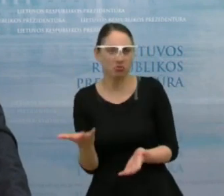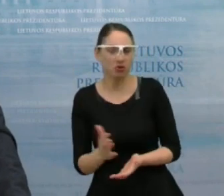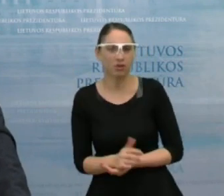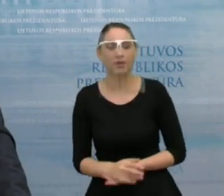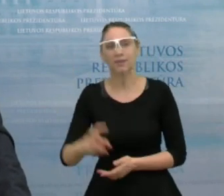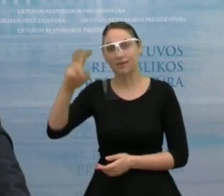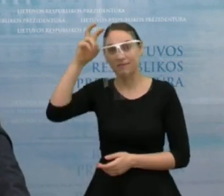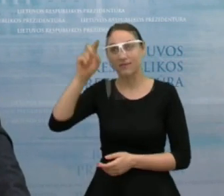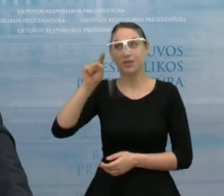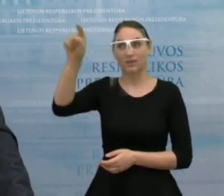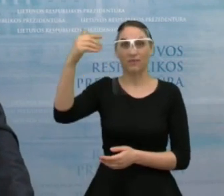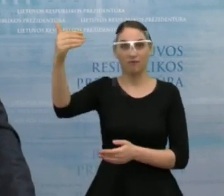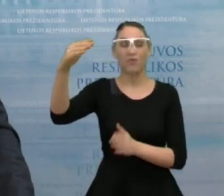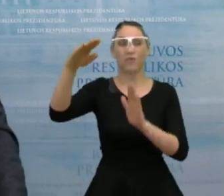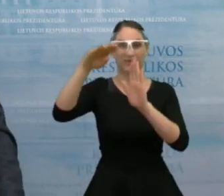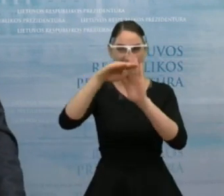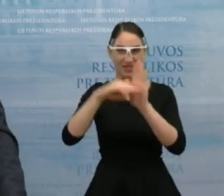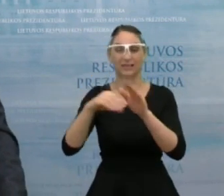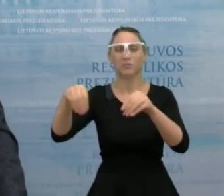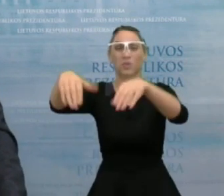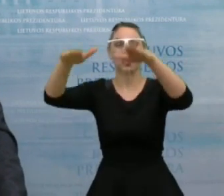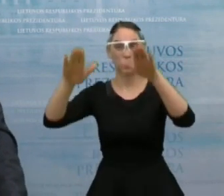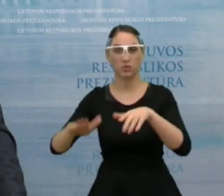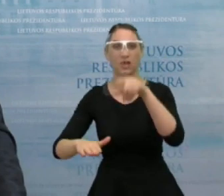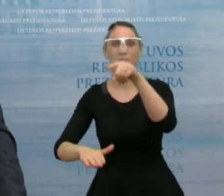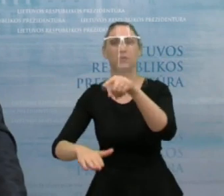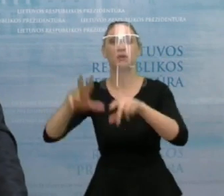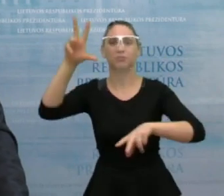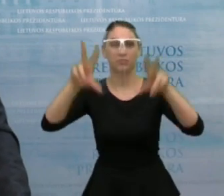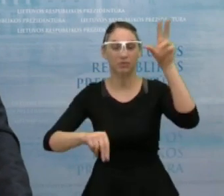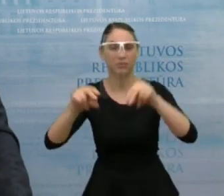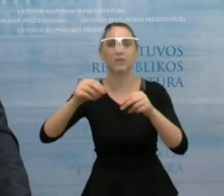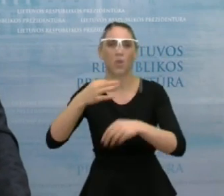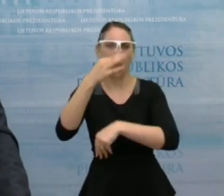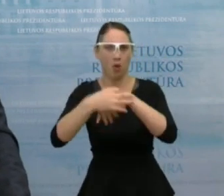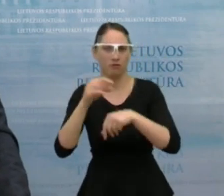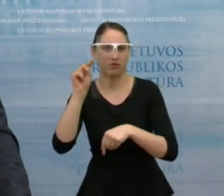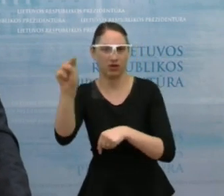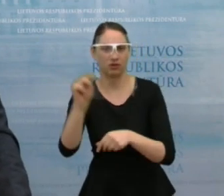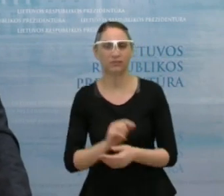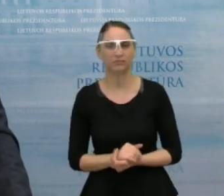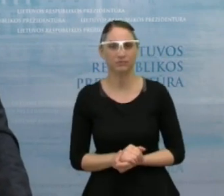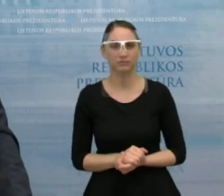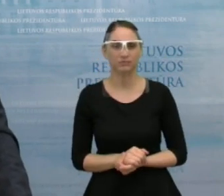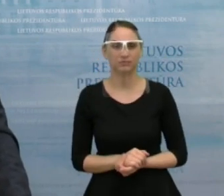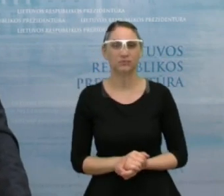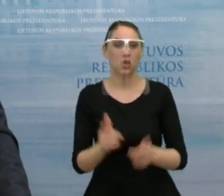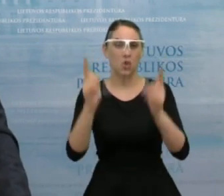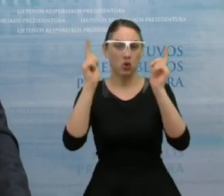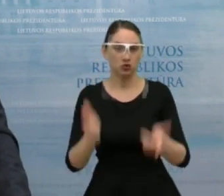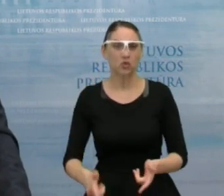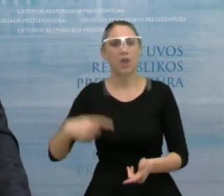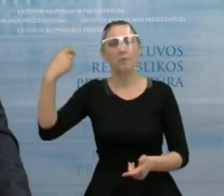vyriausybės savo nutarimu bus įpareiguota tas rizikas atliepti. Tai sprendimas, gautinis sprendimas